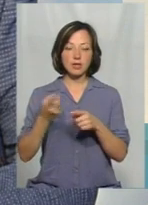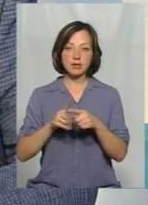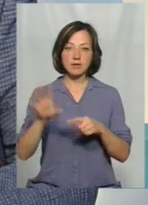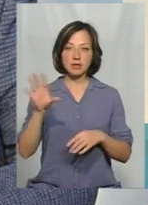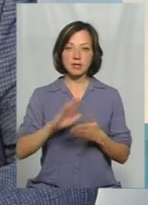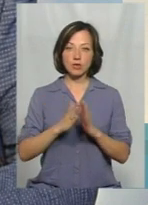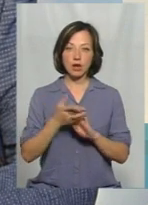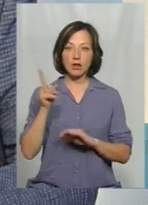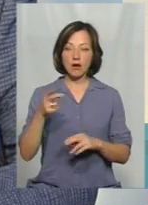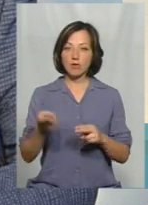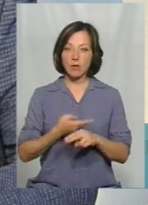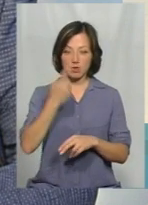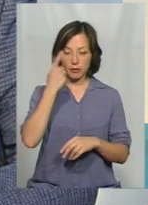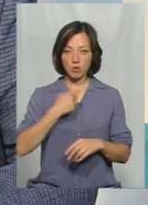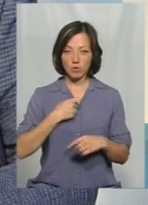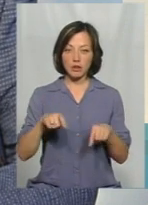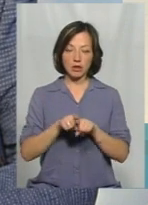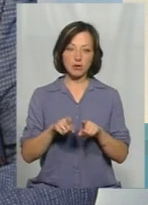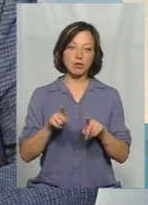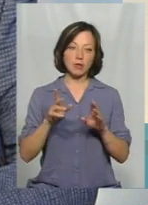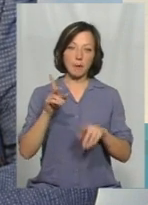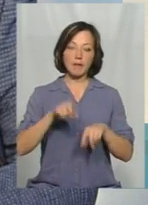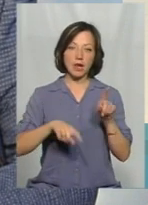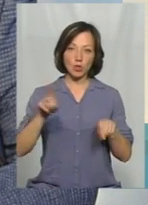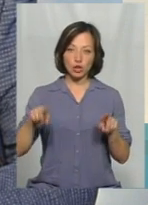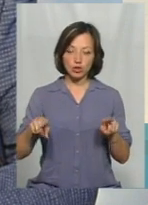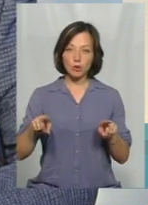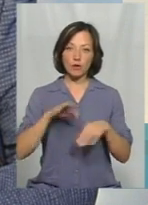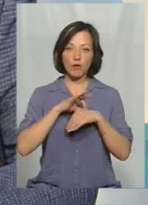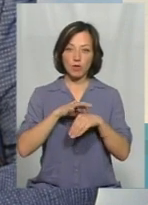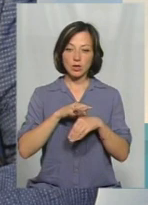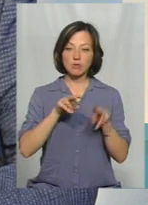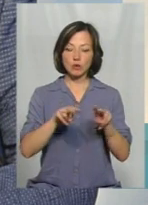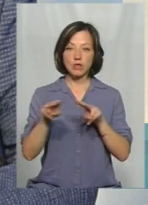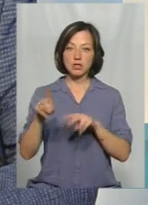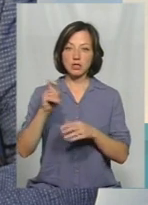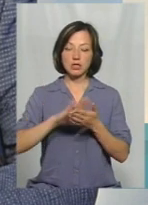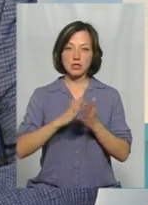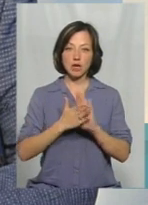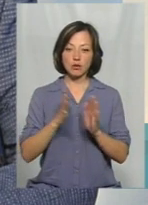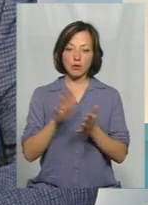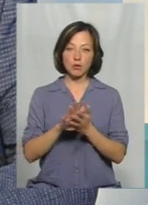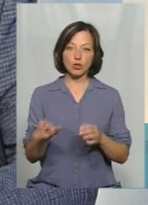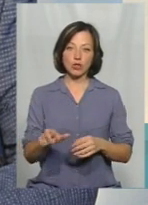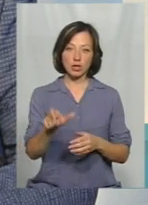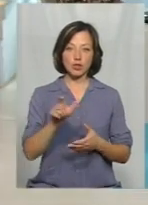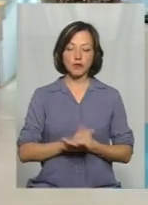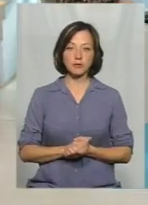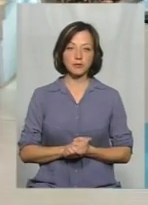ситуації, і навіть без надходження таких сигналів ми періодично проводимо спостереження за станом забруднення річки.